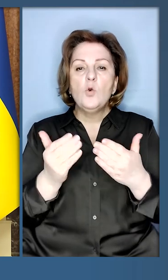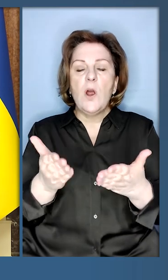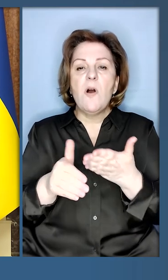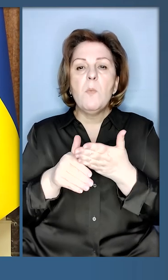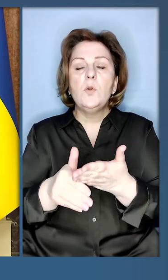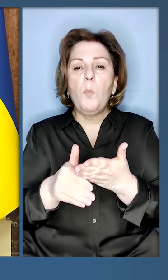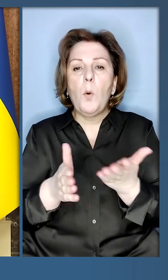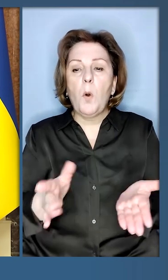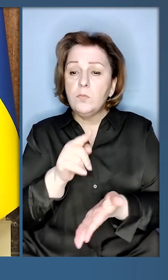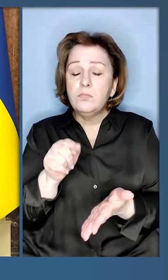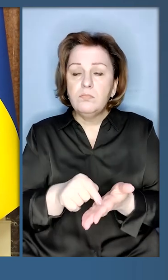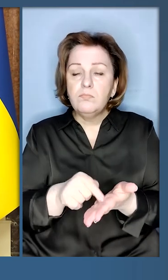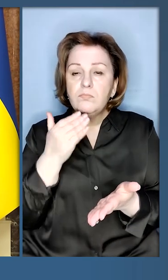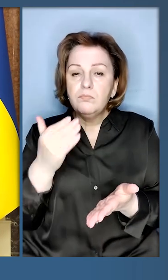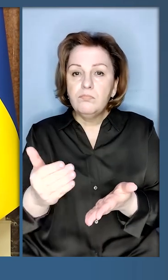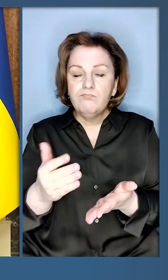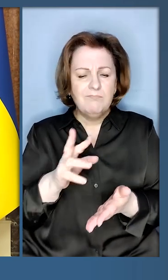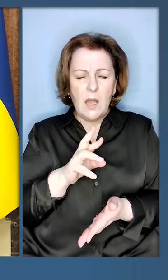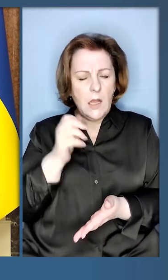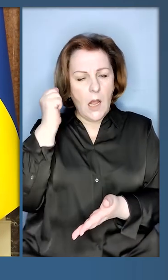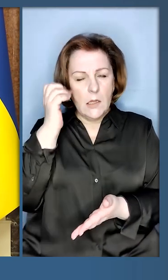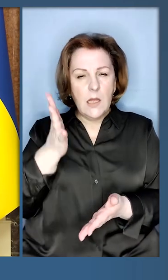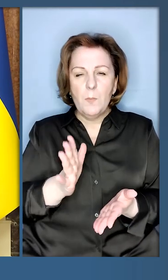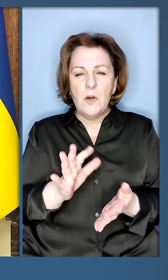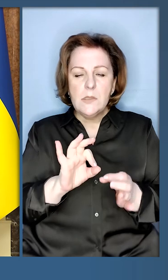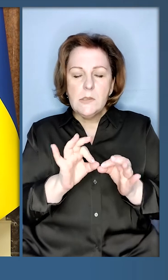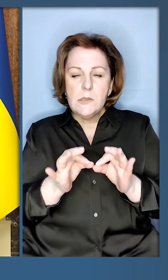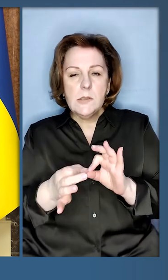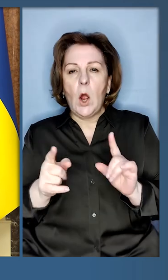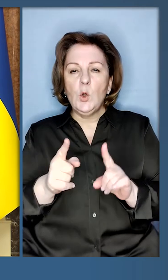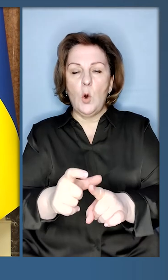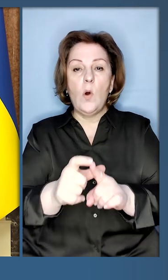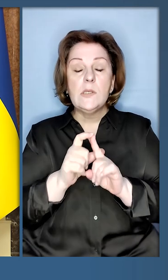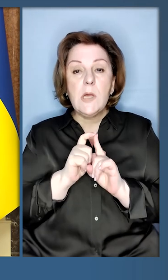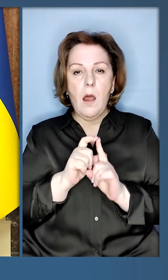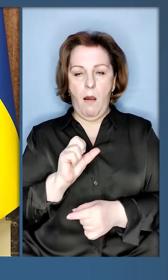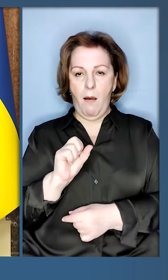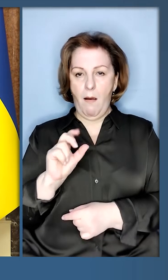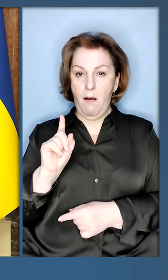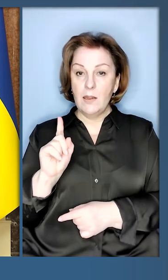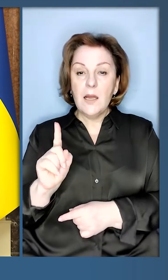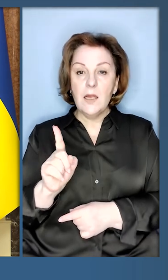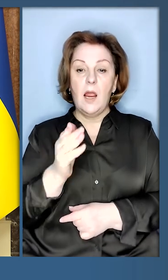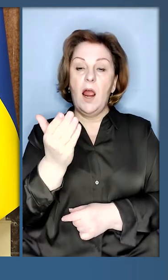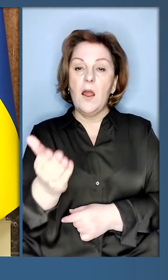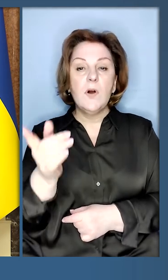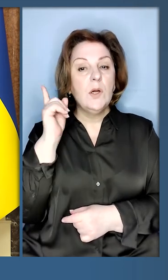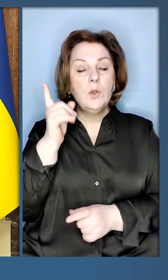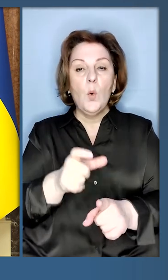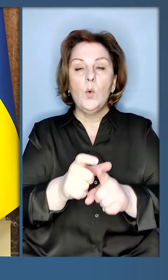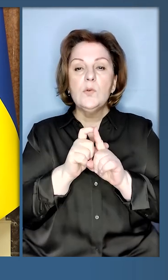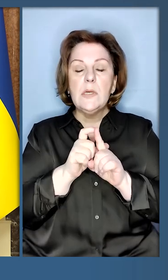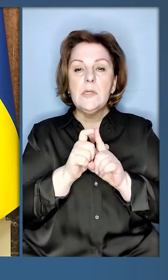Я не пам'ятаю дослівно, що ви сказали, але ви тоді сказали